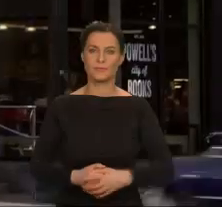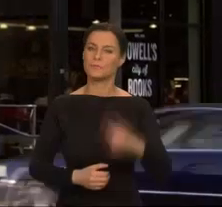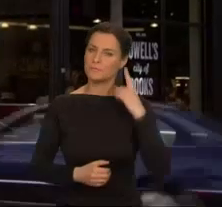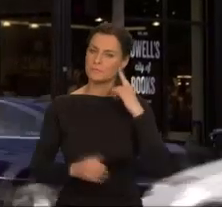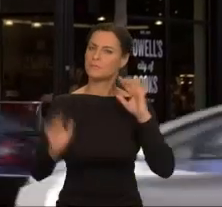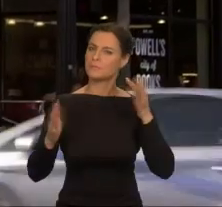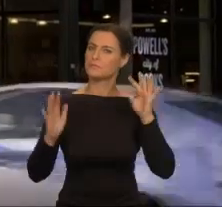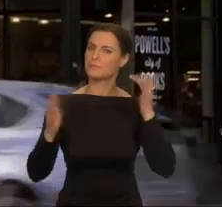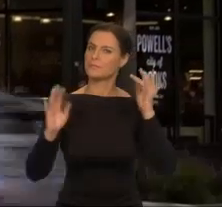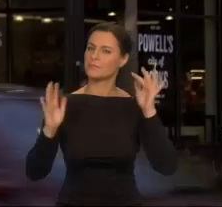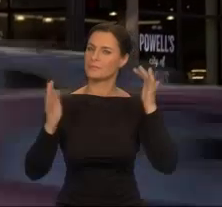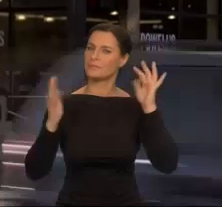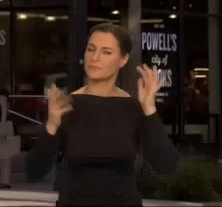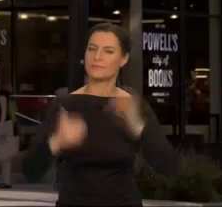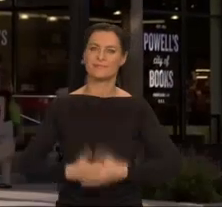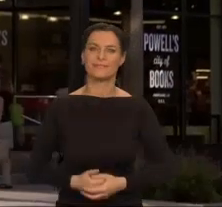Dziękuję,